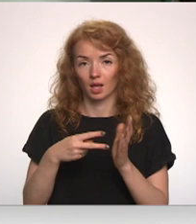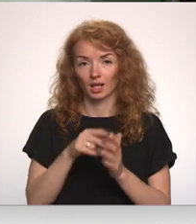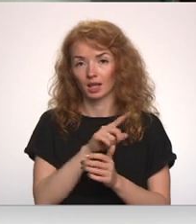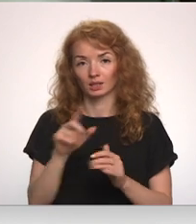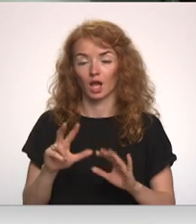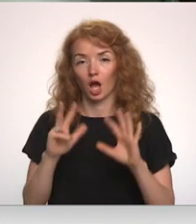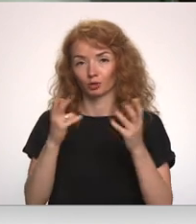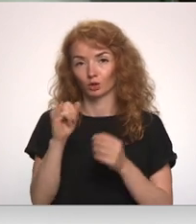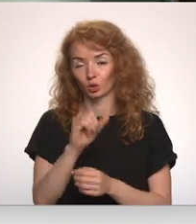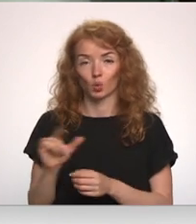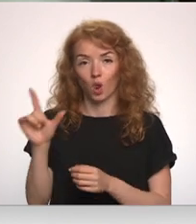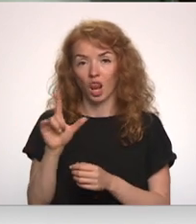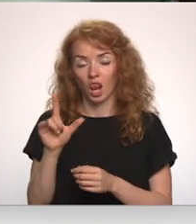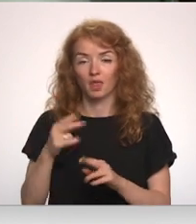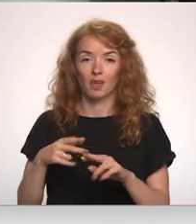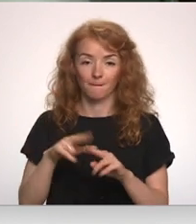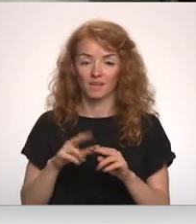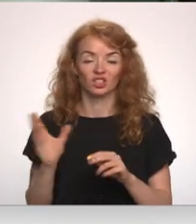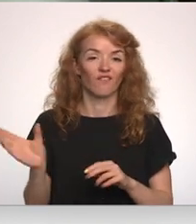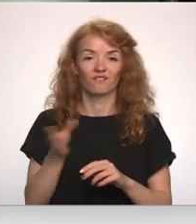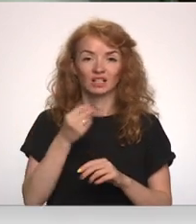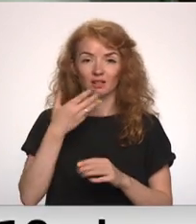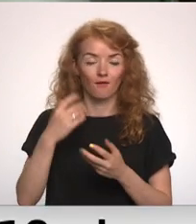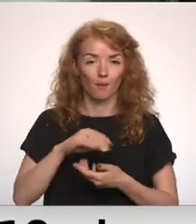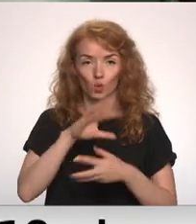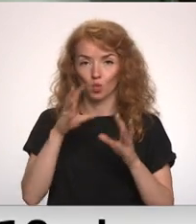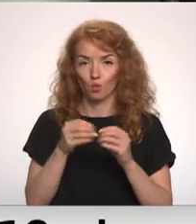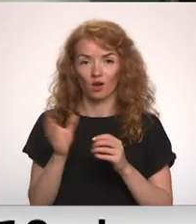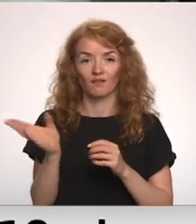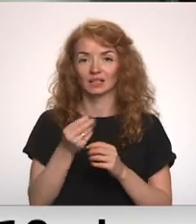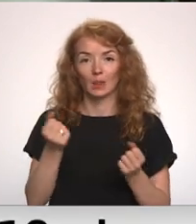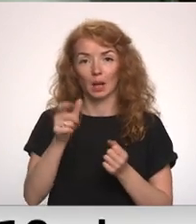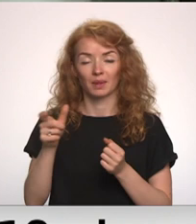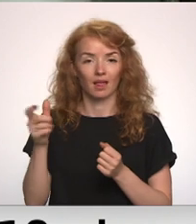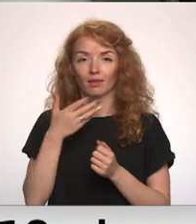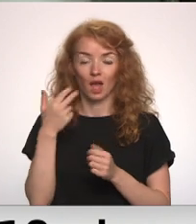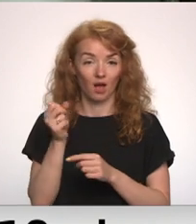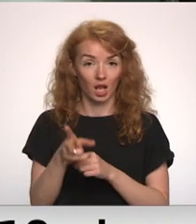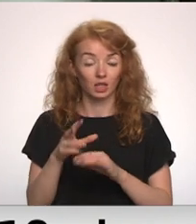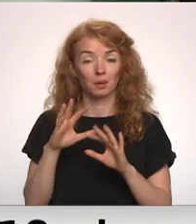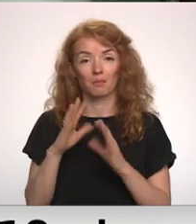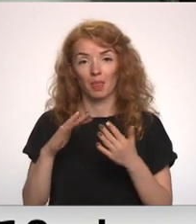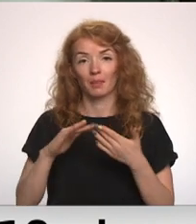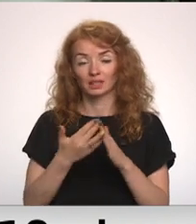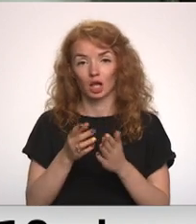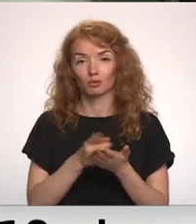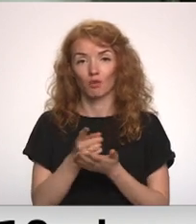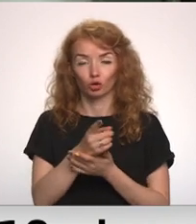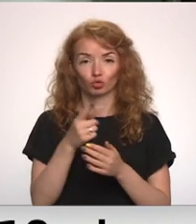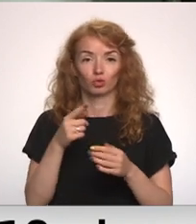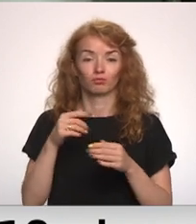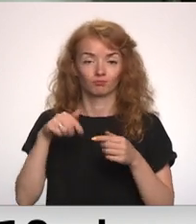8. jūlijam. Līdz ar to vēl viss nav apkopots, vēl visi darbinieki nav atlaisti. Pilsētas maršrata izpildēja un